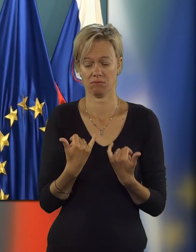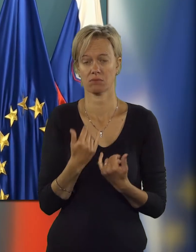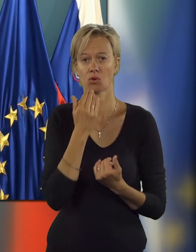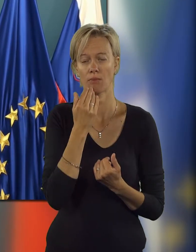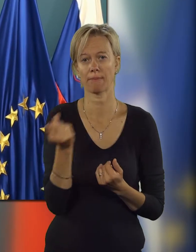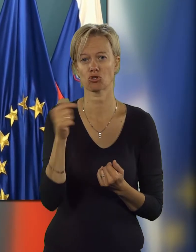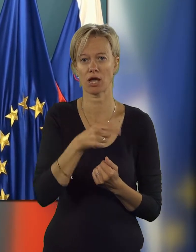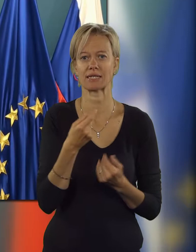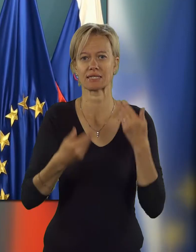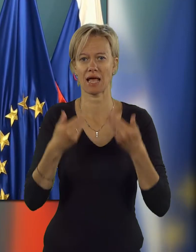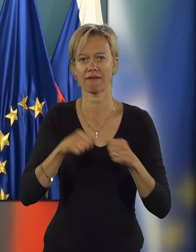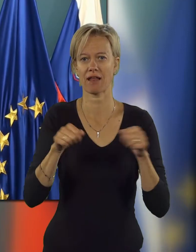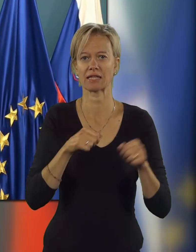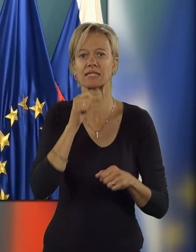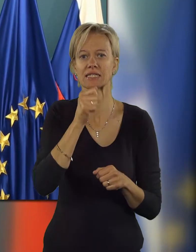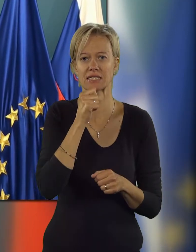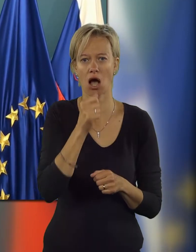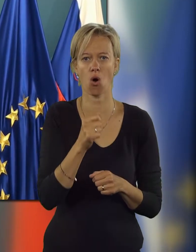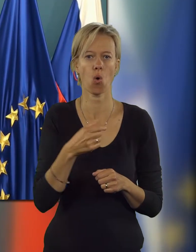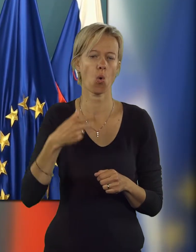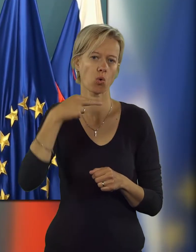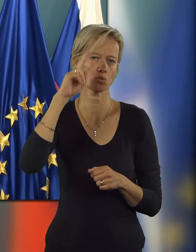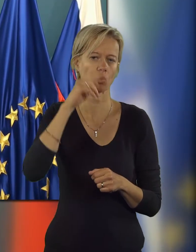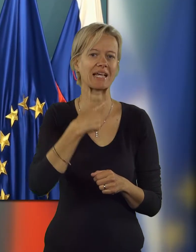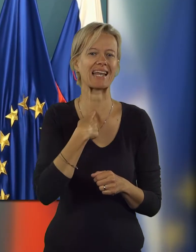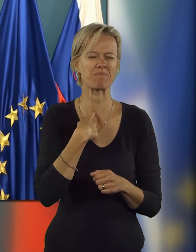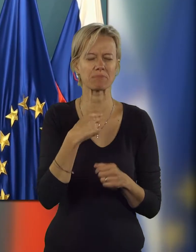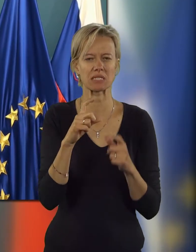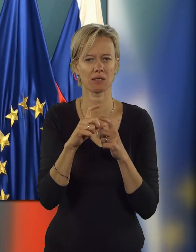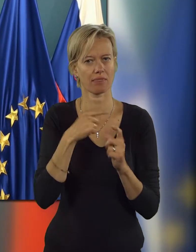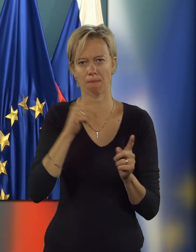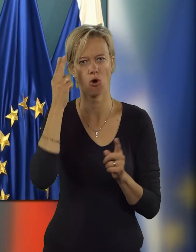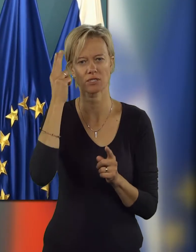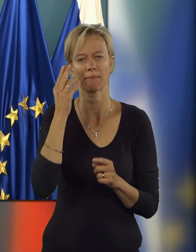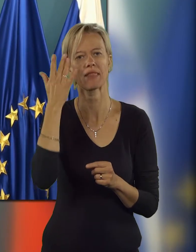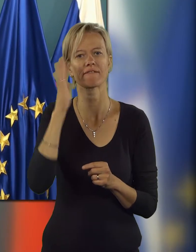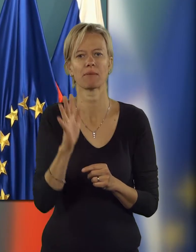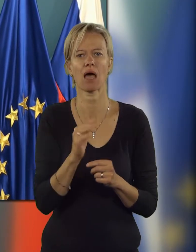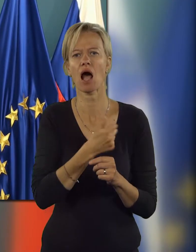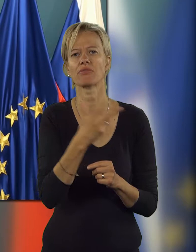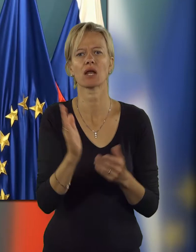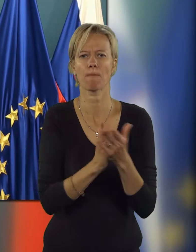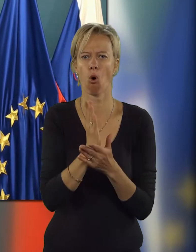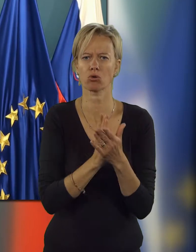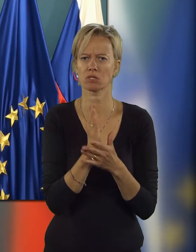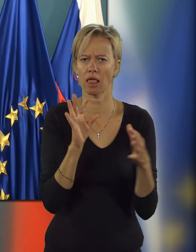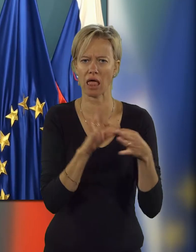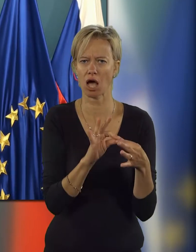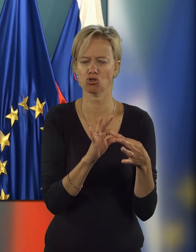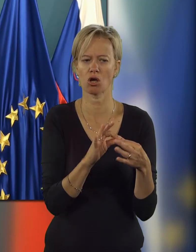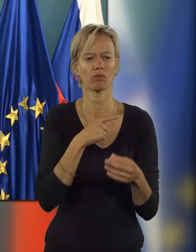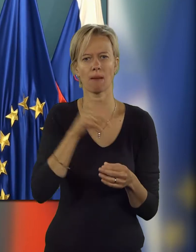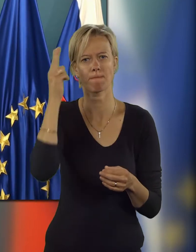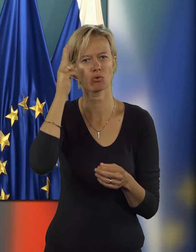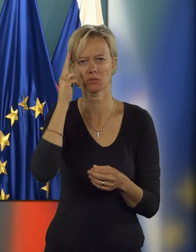prišla, se je vlade izjav gospoda Grimsa ne poznam, ne vem, na katere posle se nanašajo,